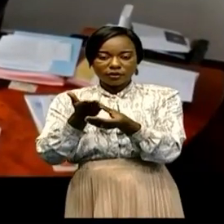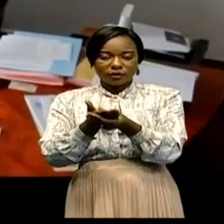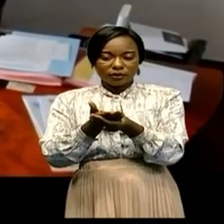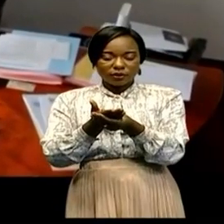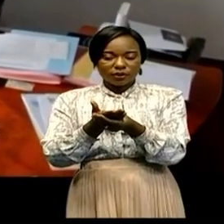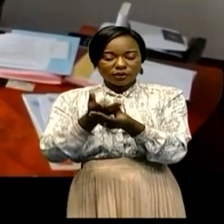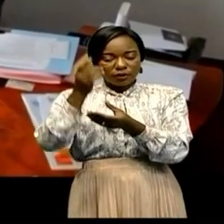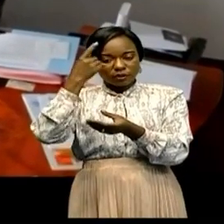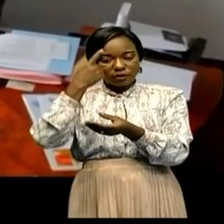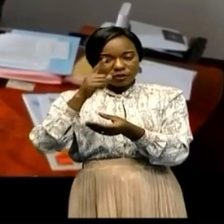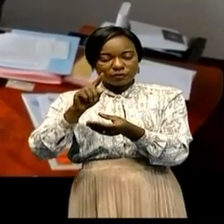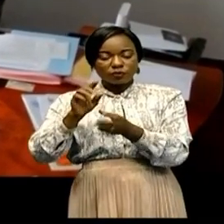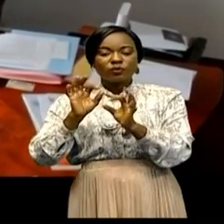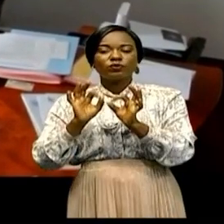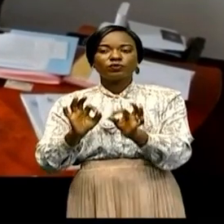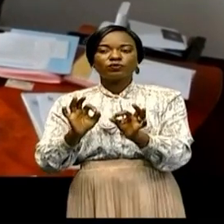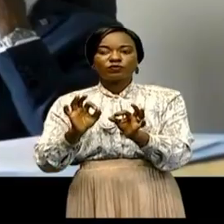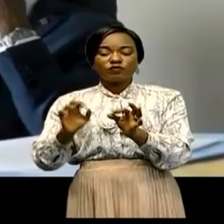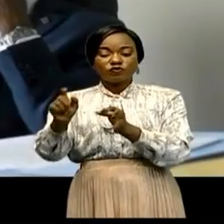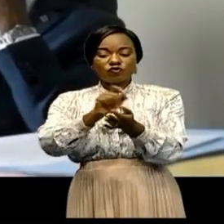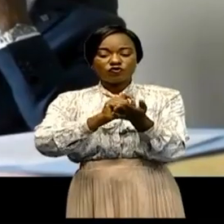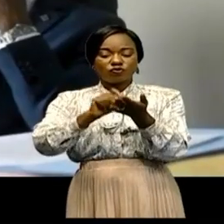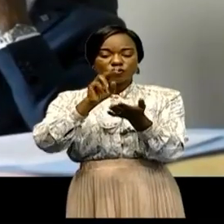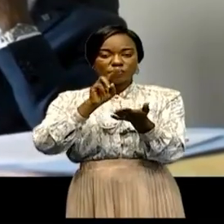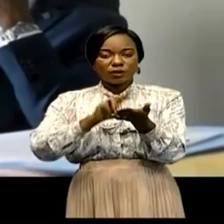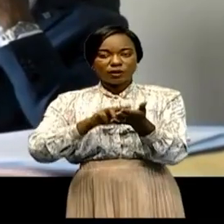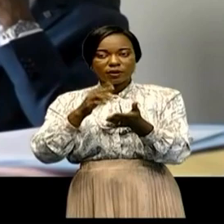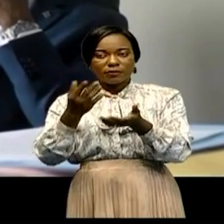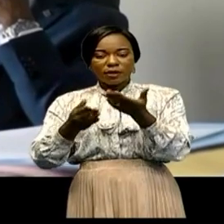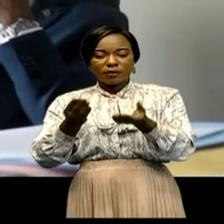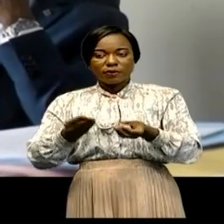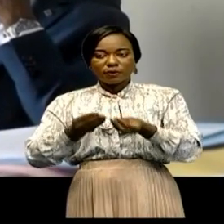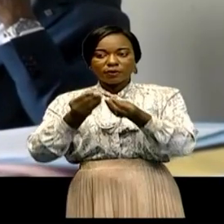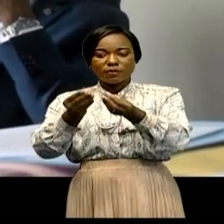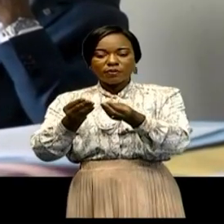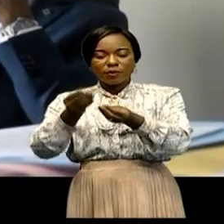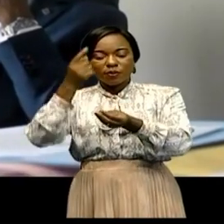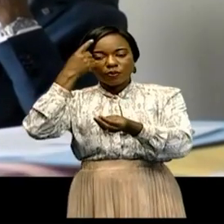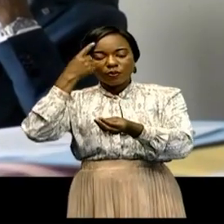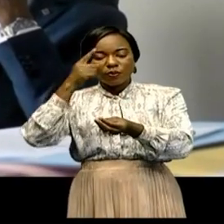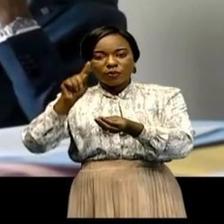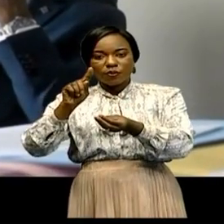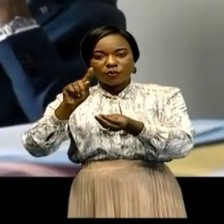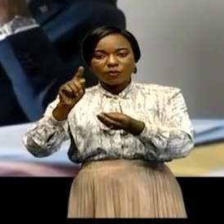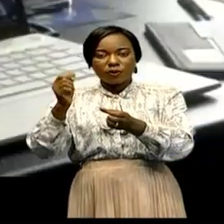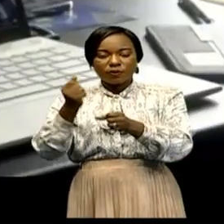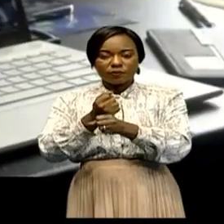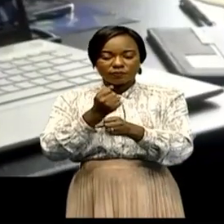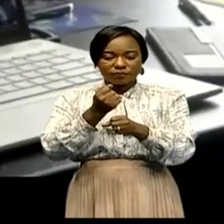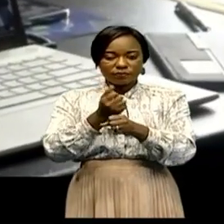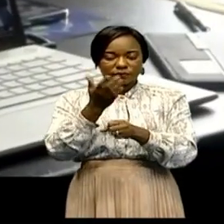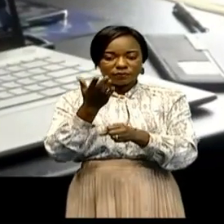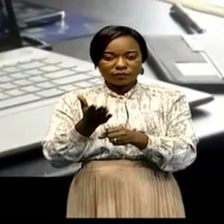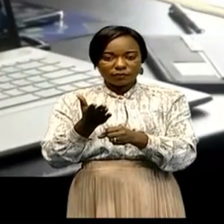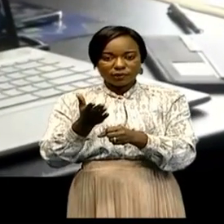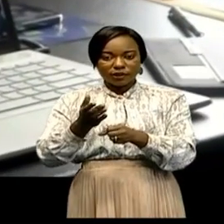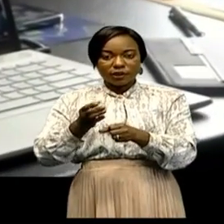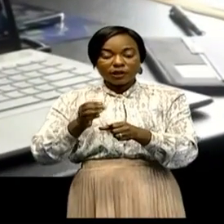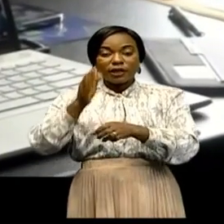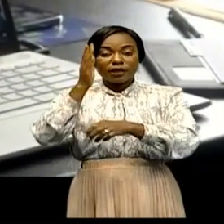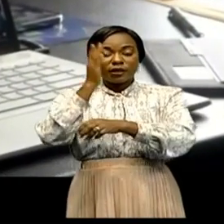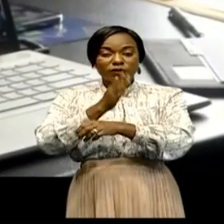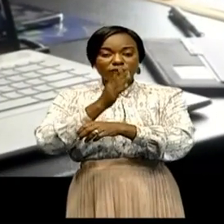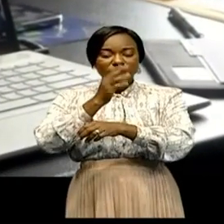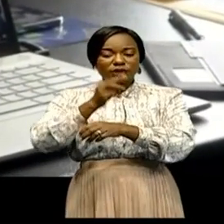restreint pour un nouveau contrat conformément aux dispositions légales en la matière. Le conseil de ministre